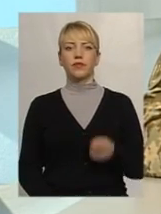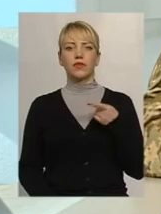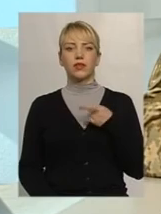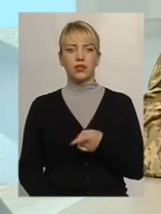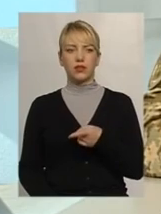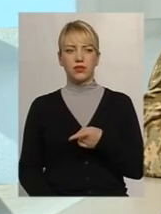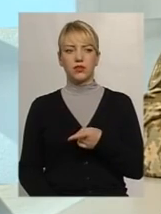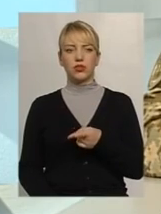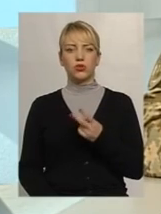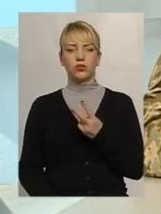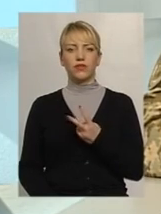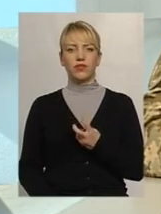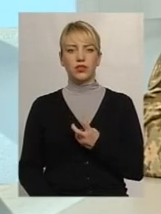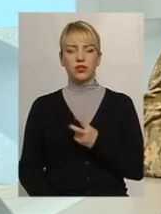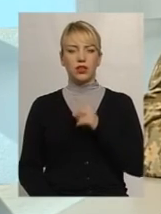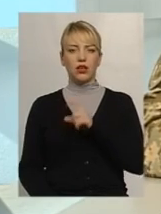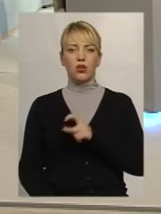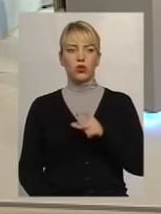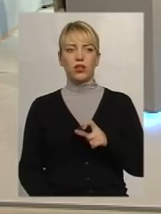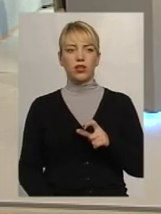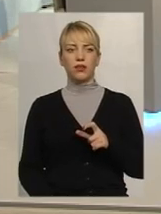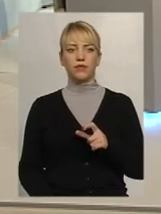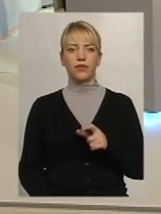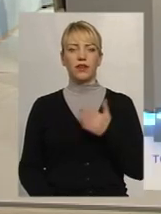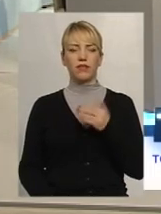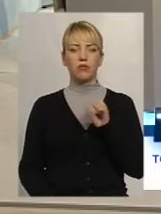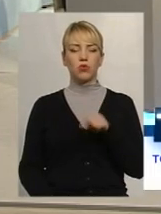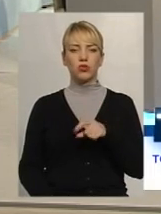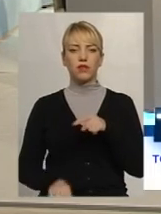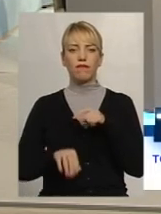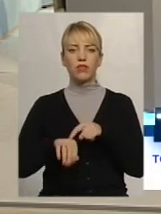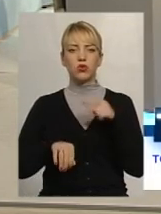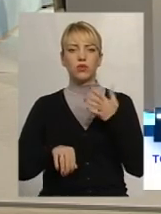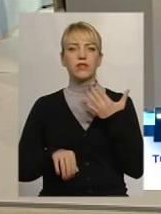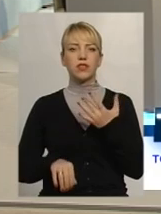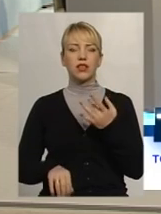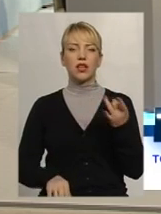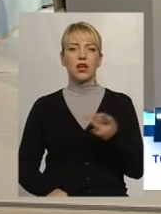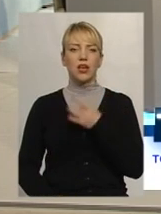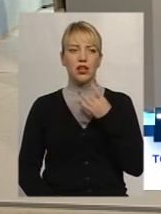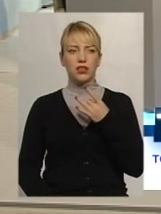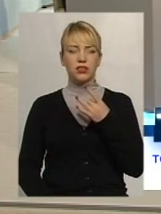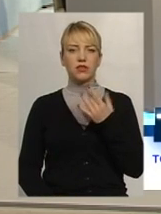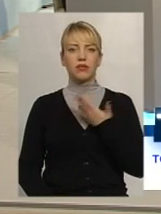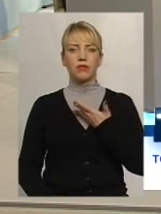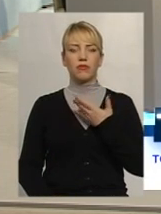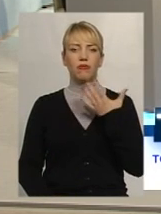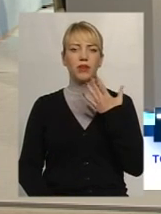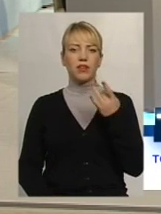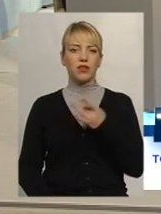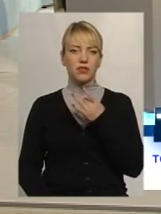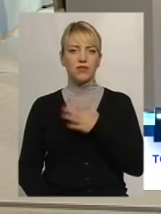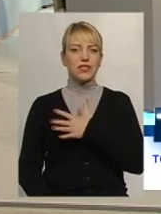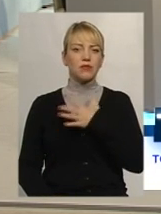чоловік. Тобто ви можете відчути, скільки разів, майже в 5 разів, збільшилась